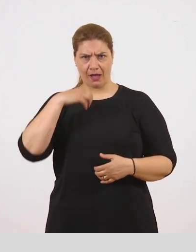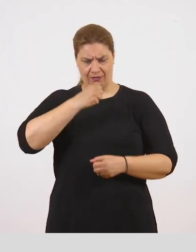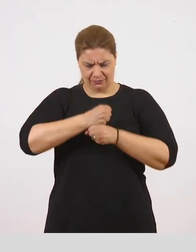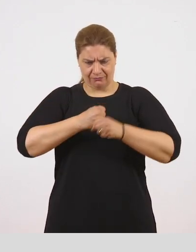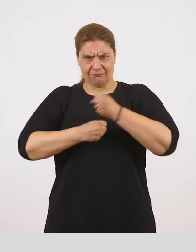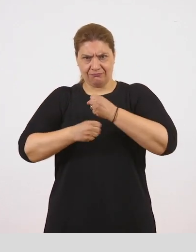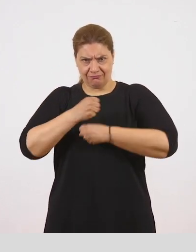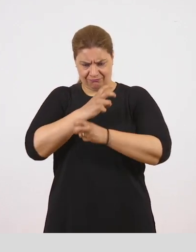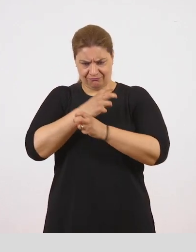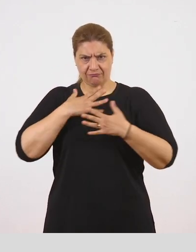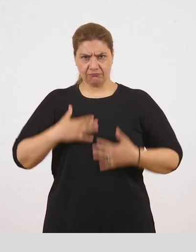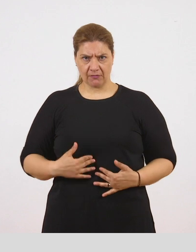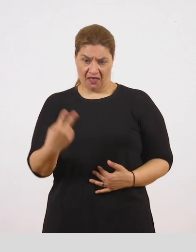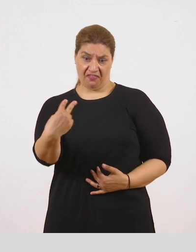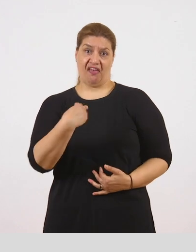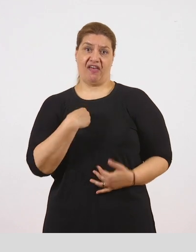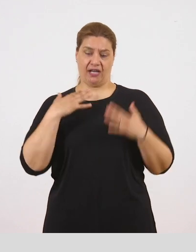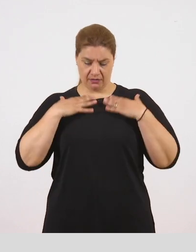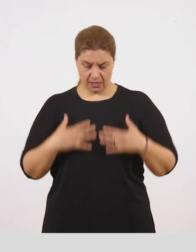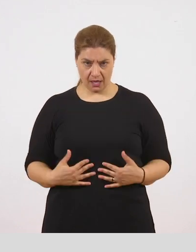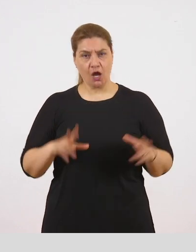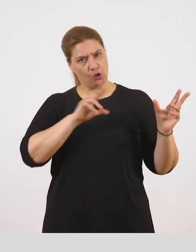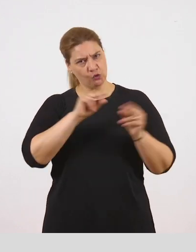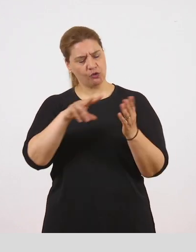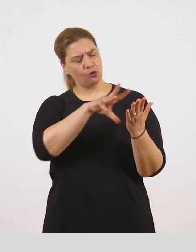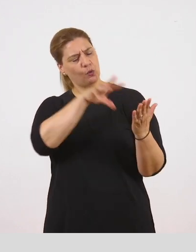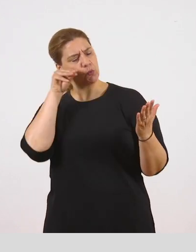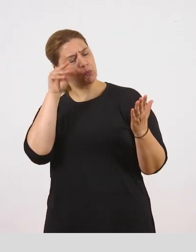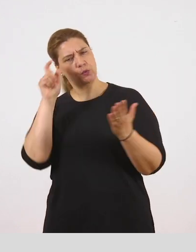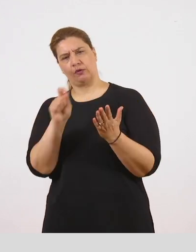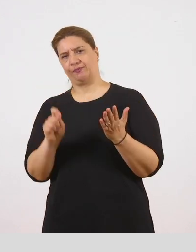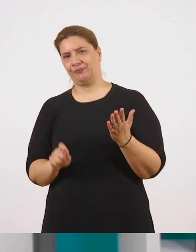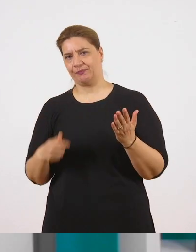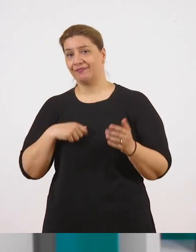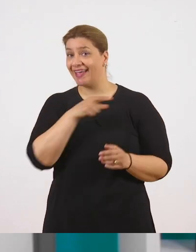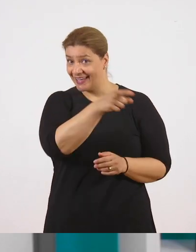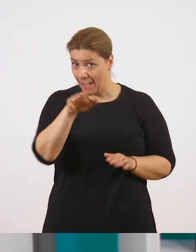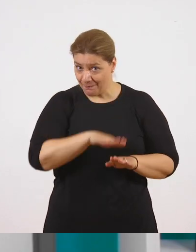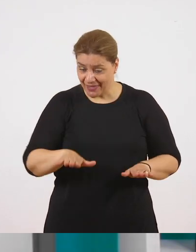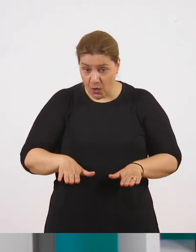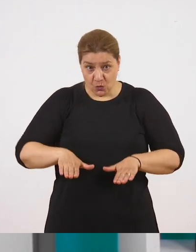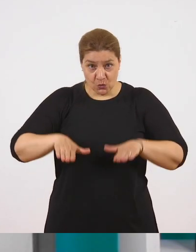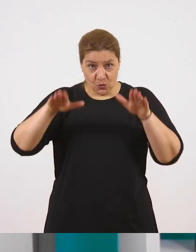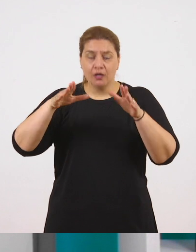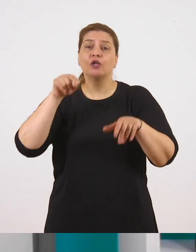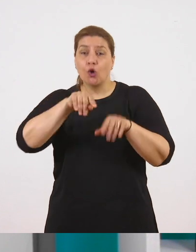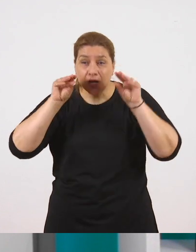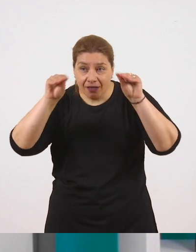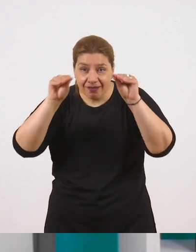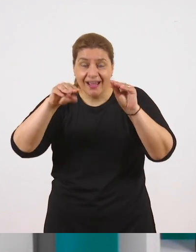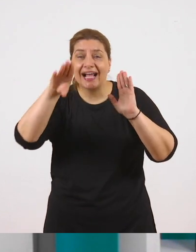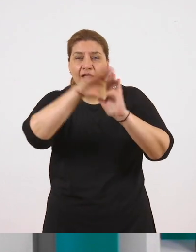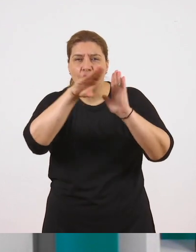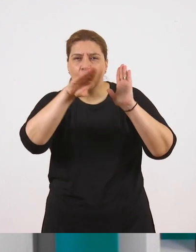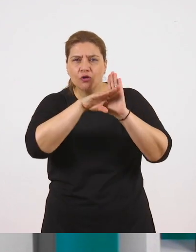αλλά δεν το βλέπουμε. Σιγά σιγά εσείς μεγαλώνοντας, θα καταλάβετε ότι όλοι αυτοί οι κανόνες που μαθαίνετε τώρα μπορούν να